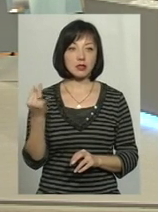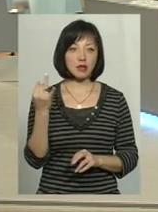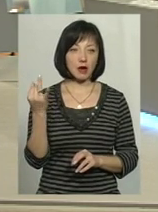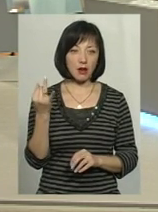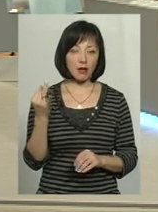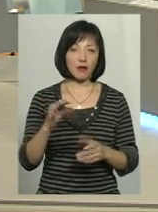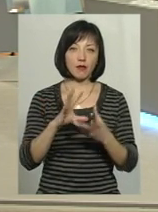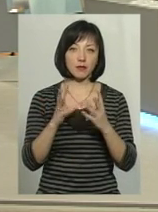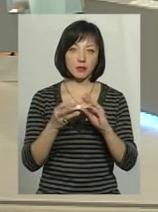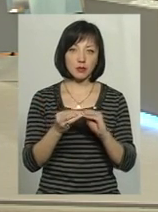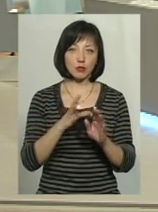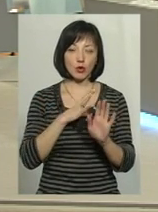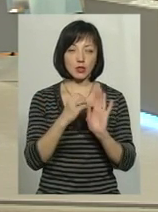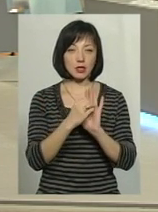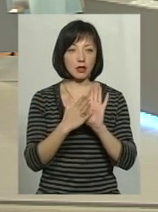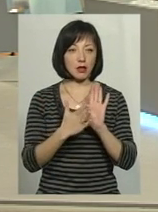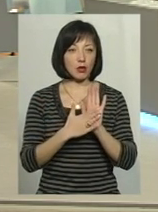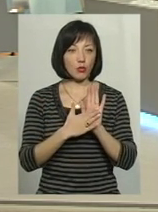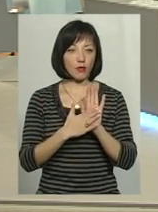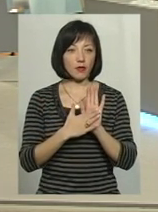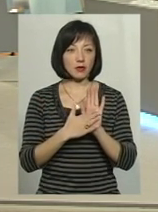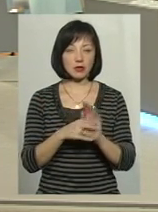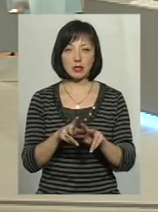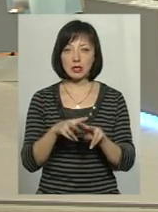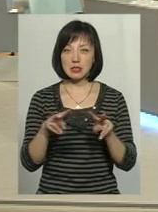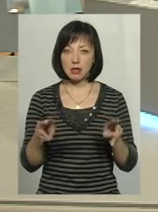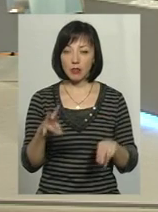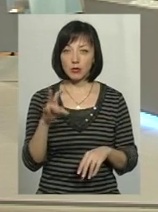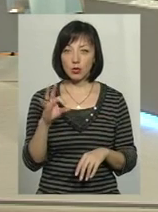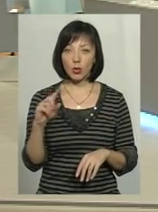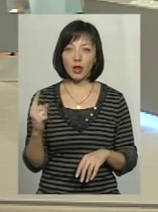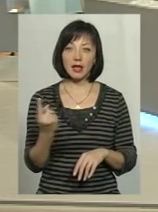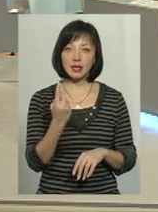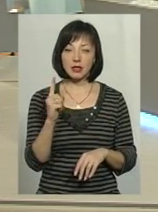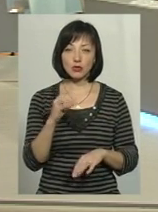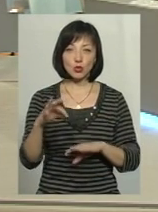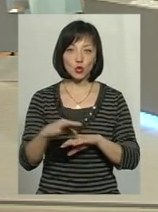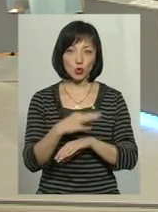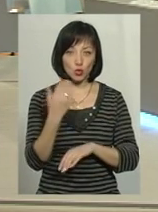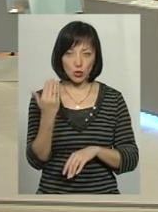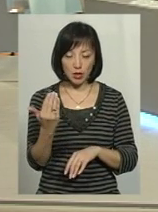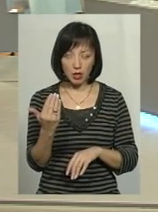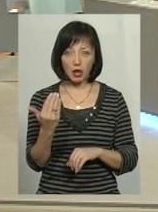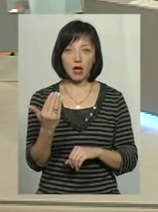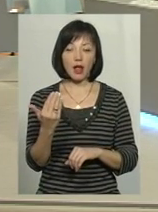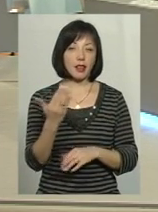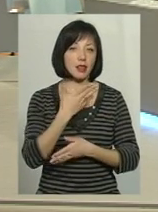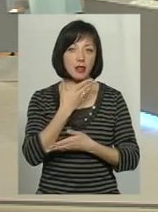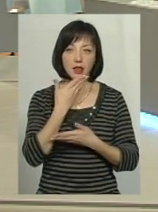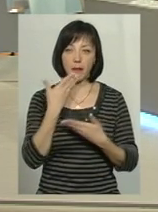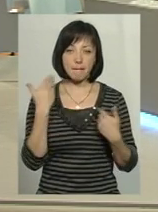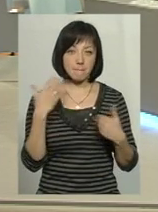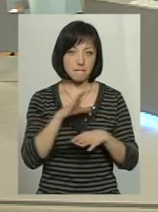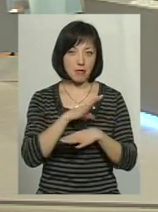що в принципі було задекларовано те ж саме, але єдине, що дружина, вона не мала